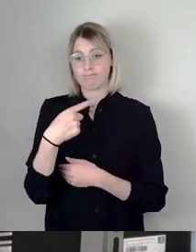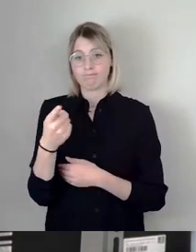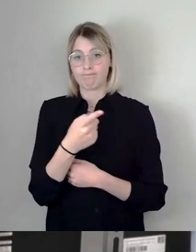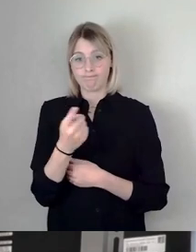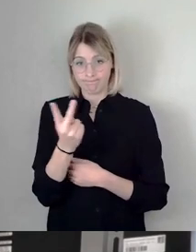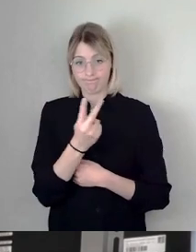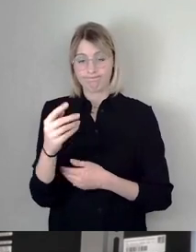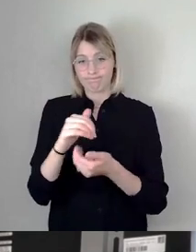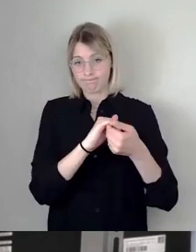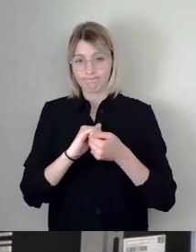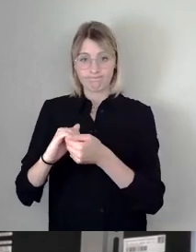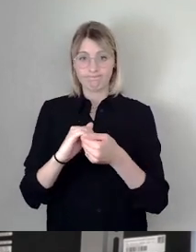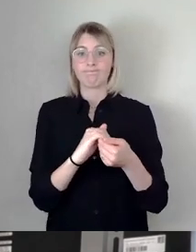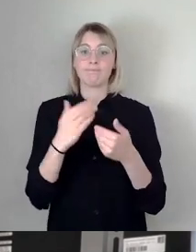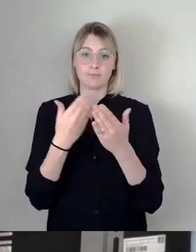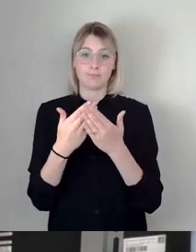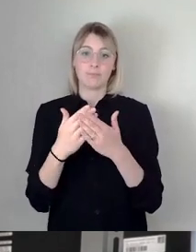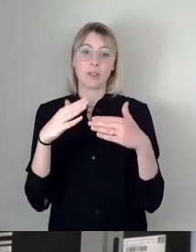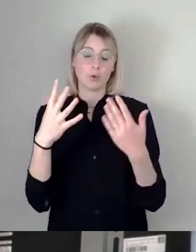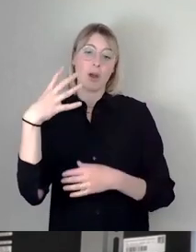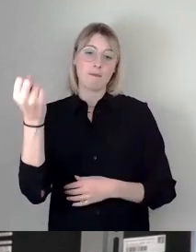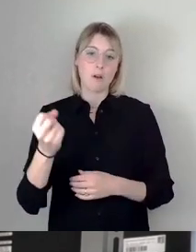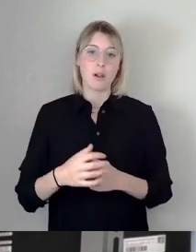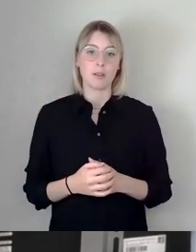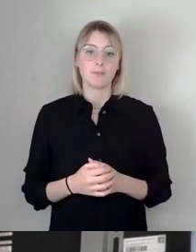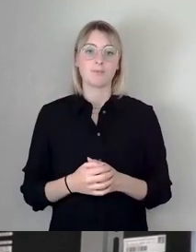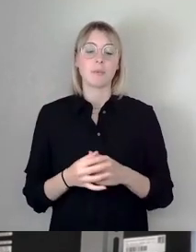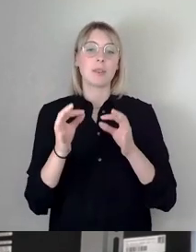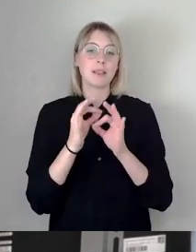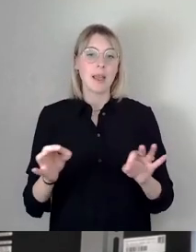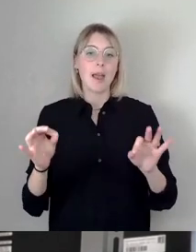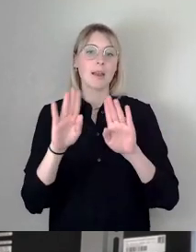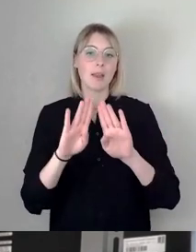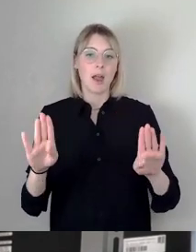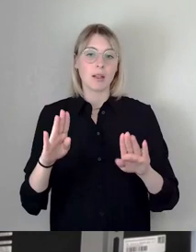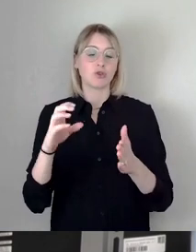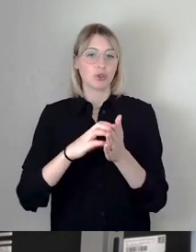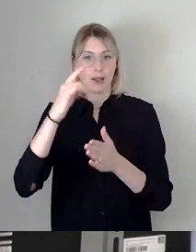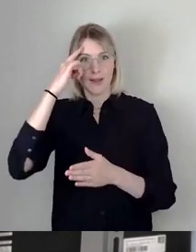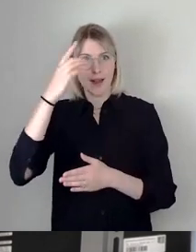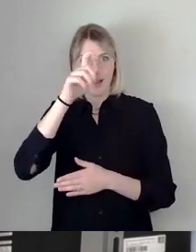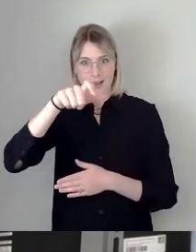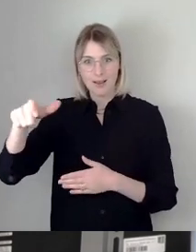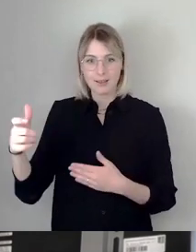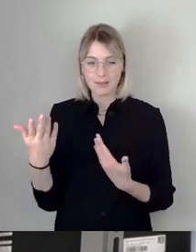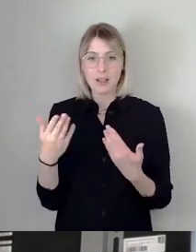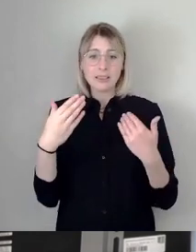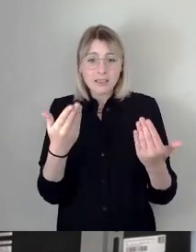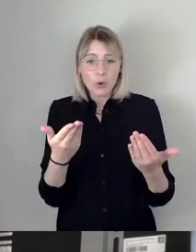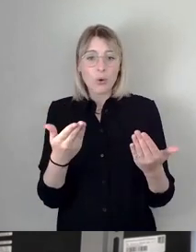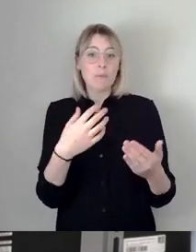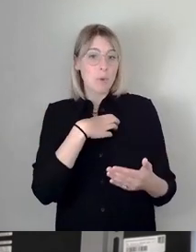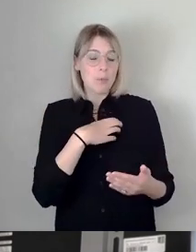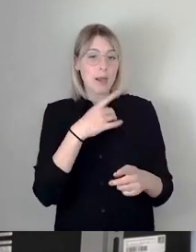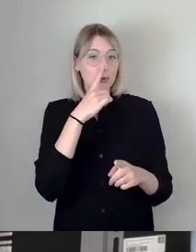Sehr geehrte Stadträtinnen und Stadträte, aber diese globalen Ereignisse sind ja nur ein Teil der letzten fünf